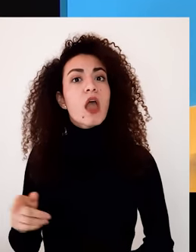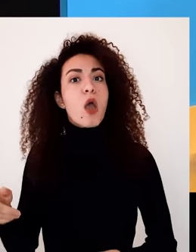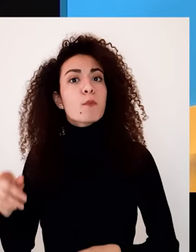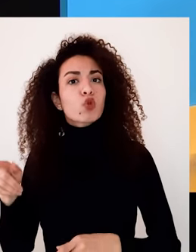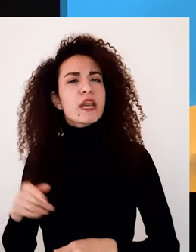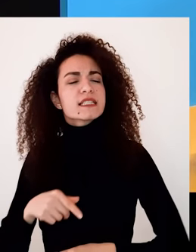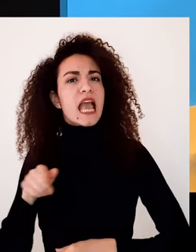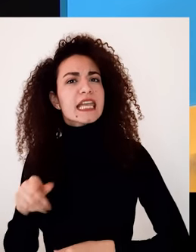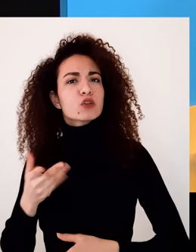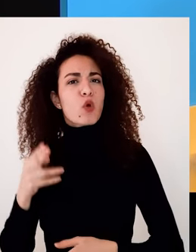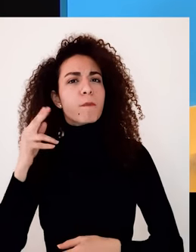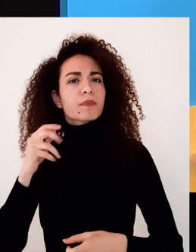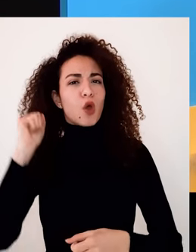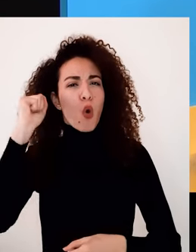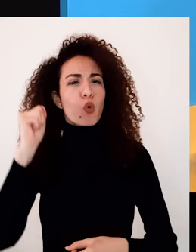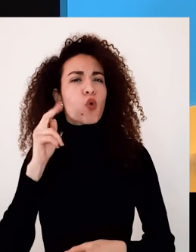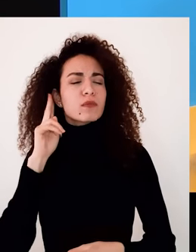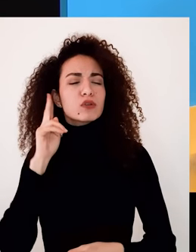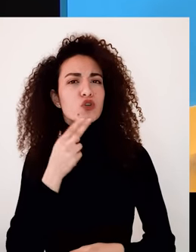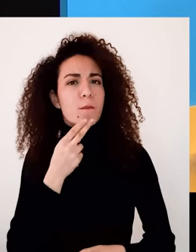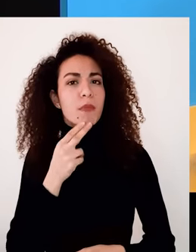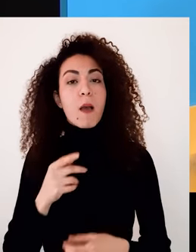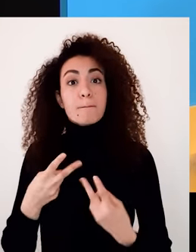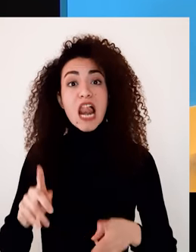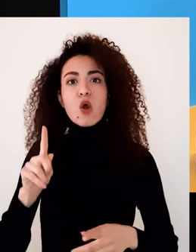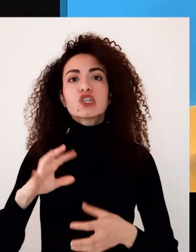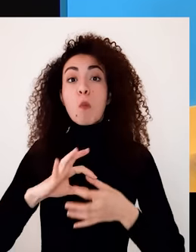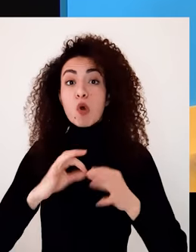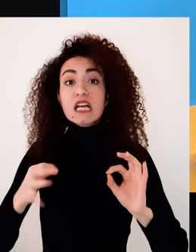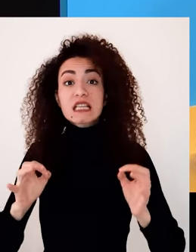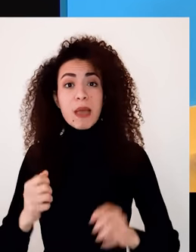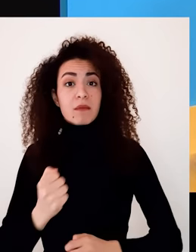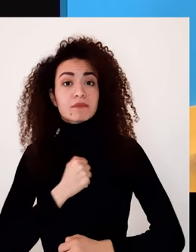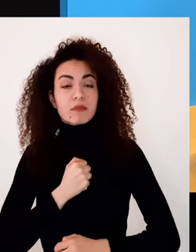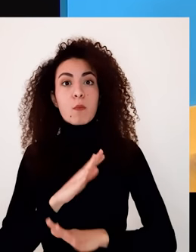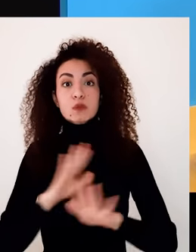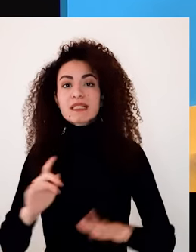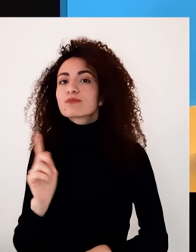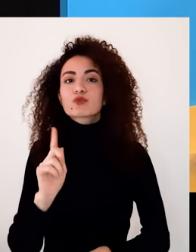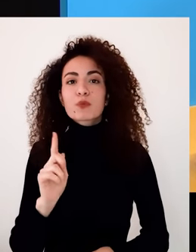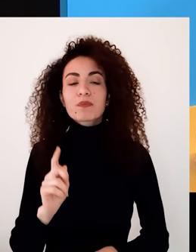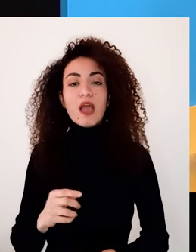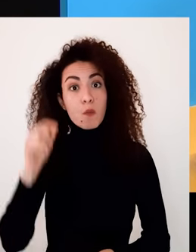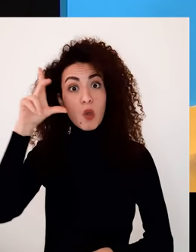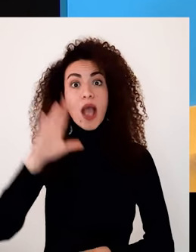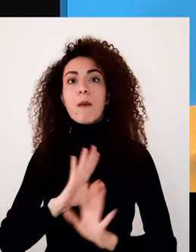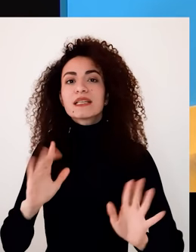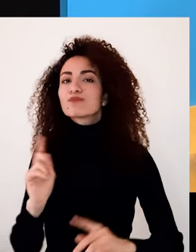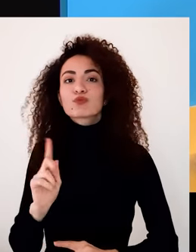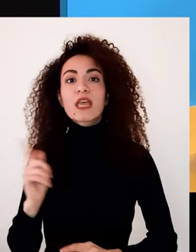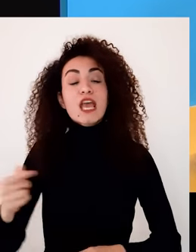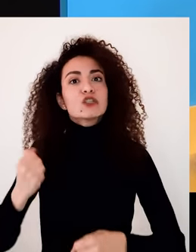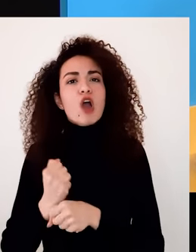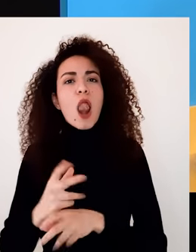الأشخاص الصم بتونس أمل ما اكتفت بتأسيس منظمة بالدافع عن حقوق الصم والقيام بعدة حملات توعي ومناصرة